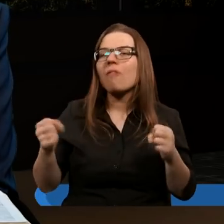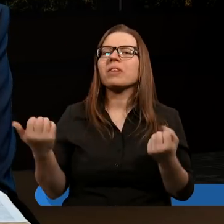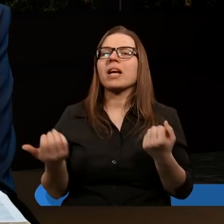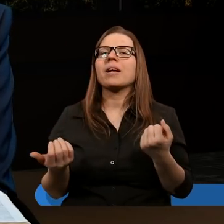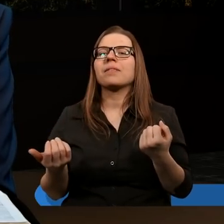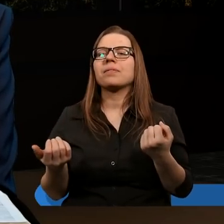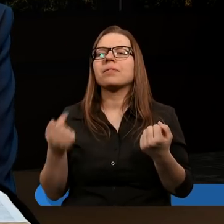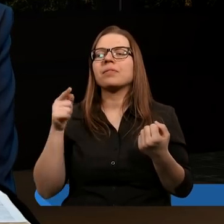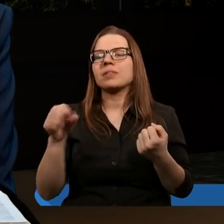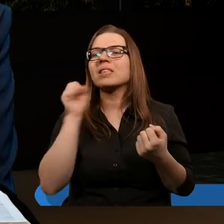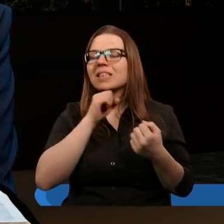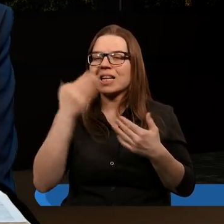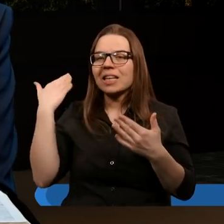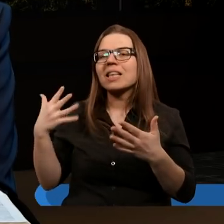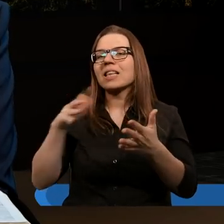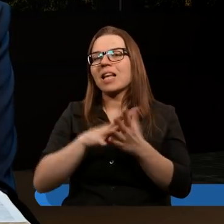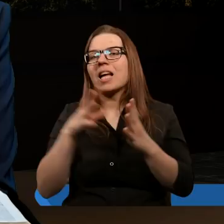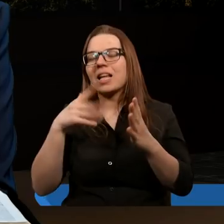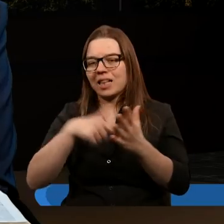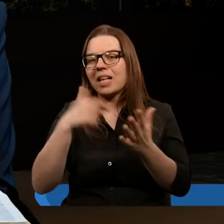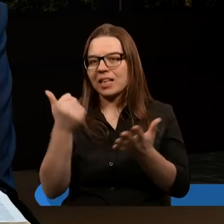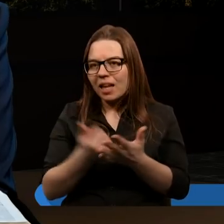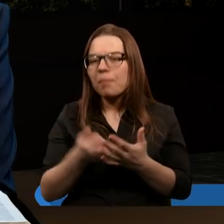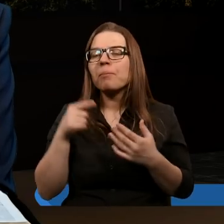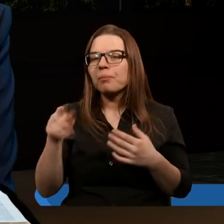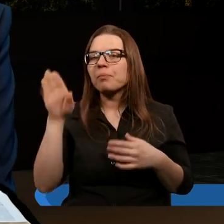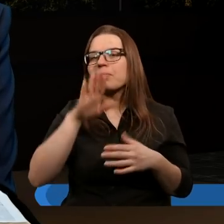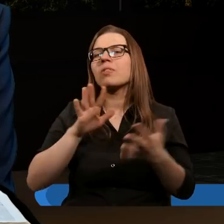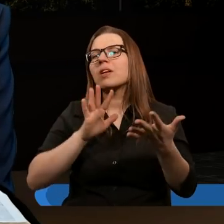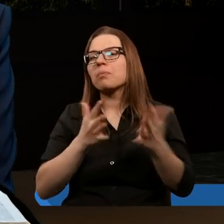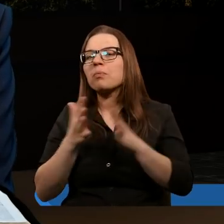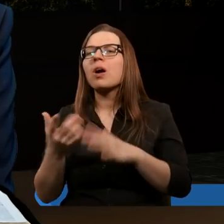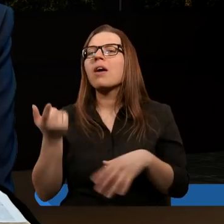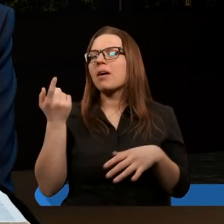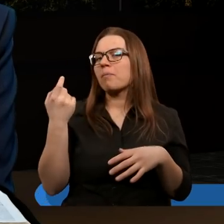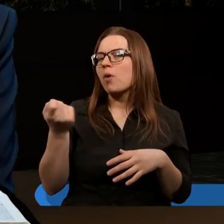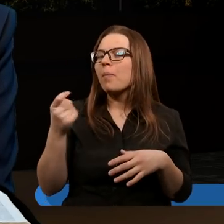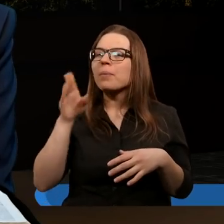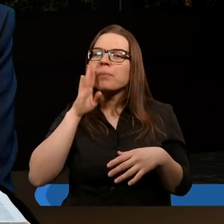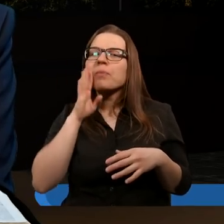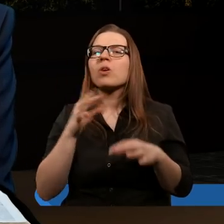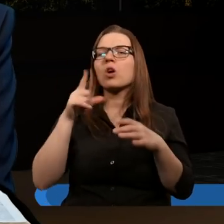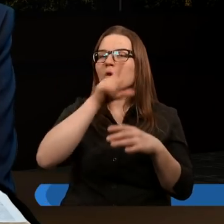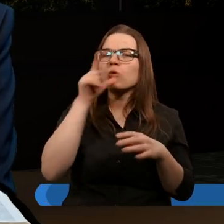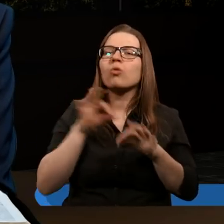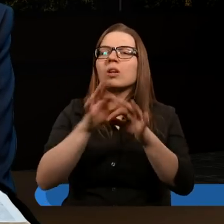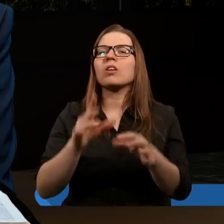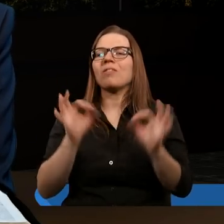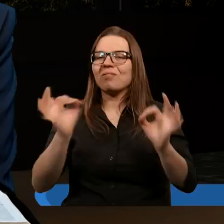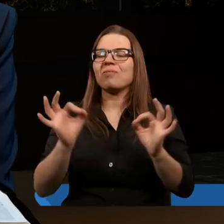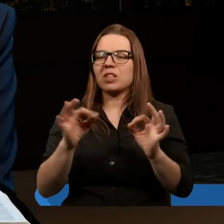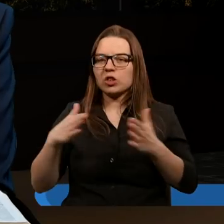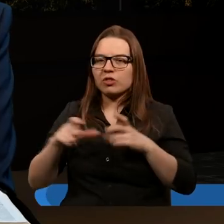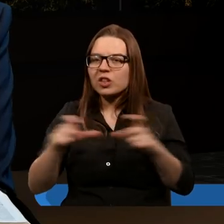zaczerpnięte ze Starego Testamentu. Bóg to wymienia w momencie, jak próbuje wprowadzić lud na właściwą drogę.